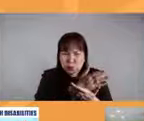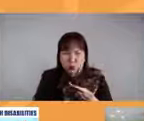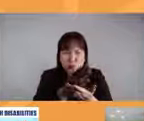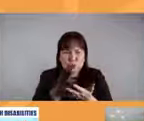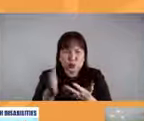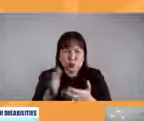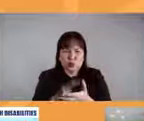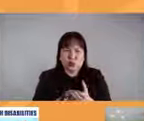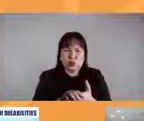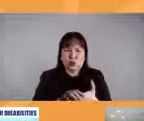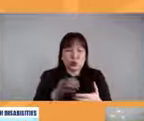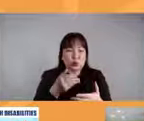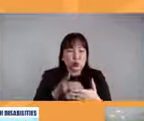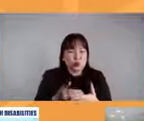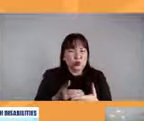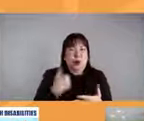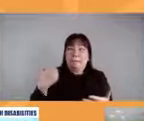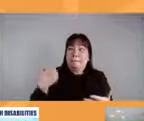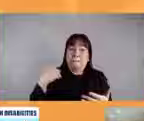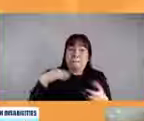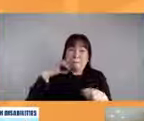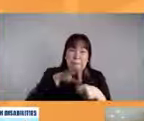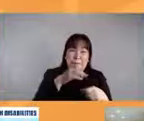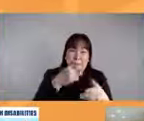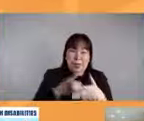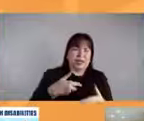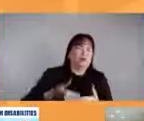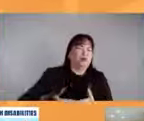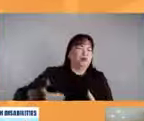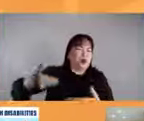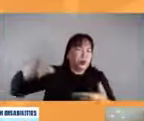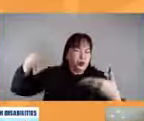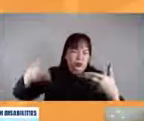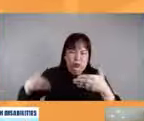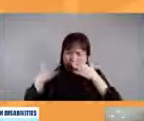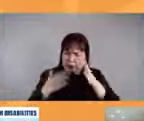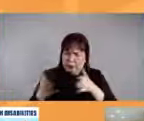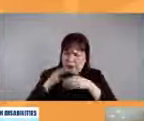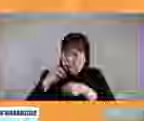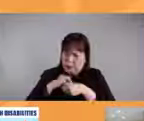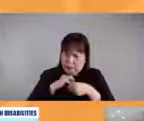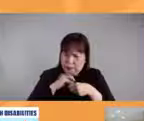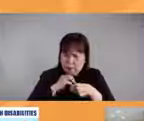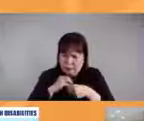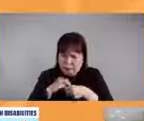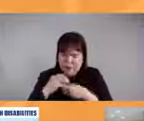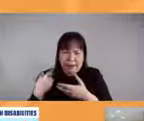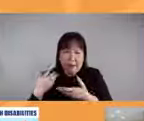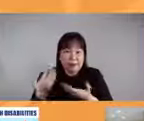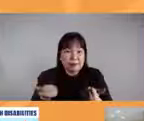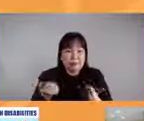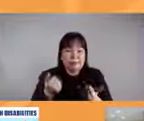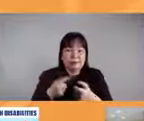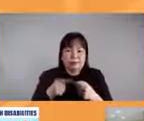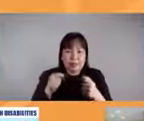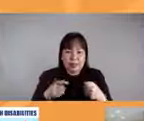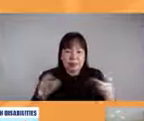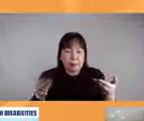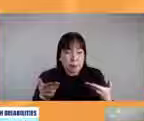bago malayong pa ang eleksyon meron na silang urgo para mag akilala